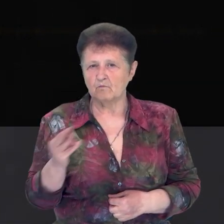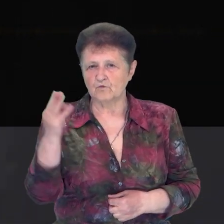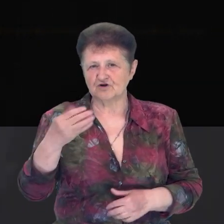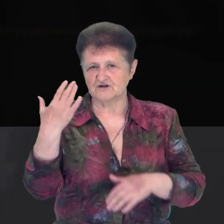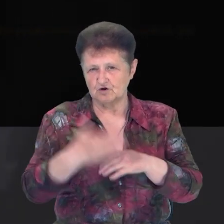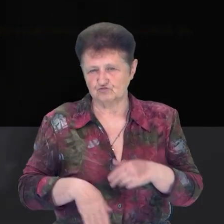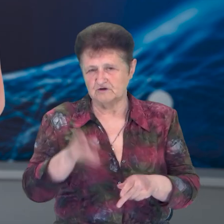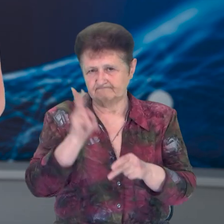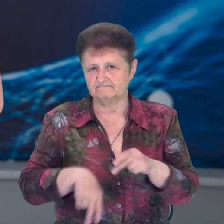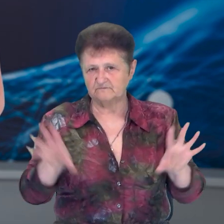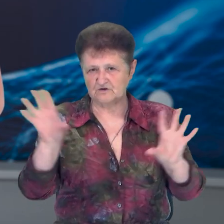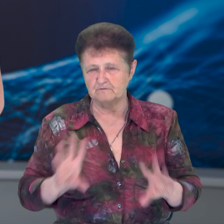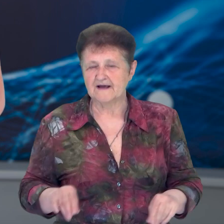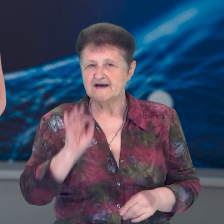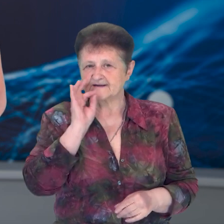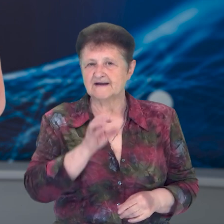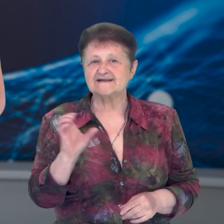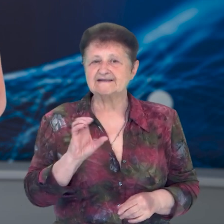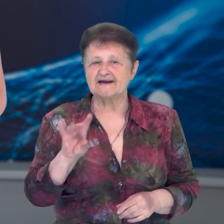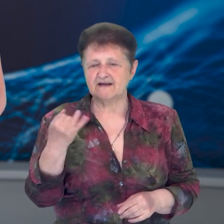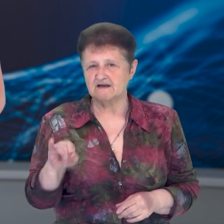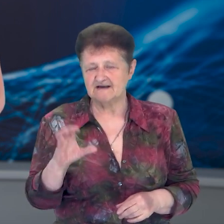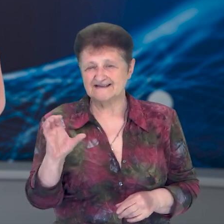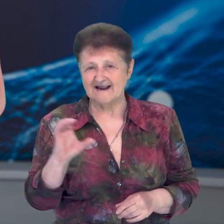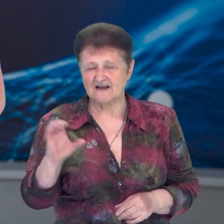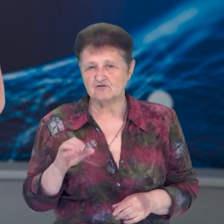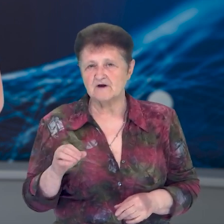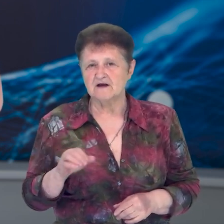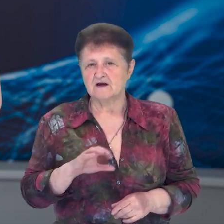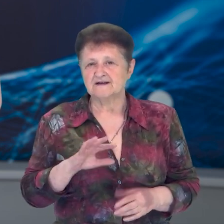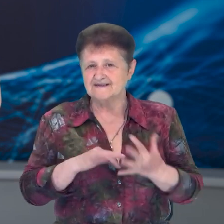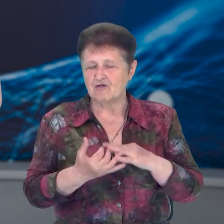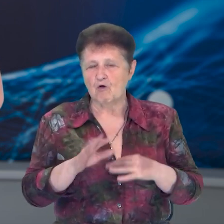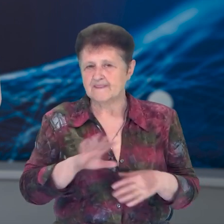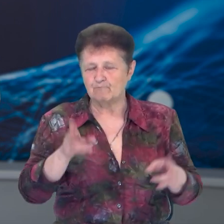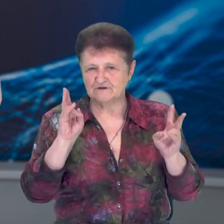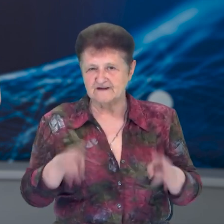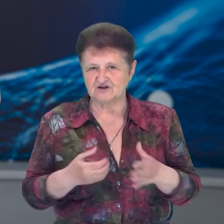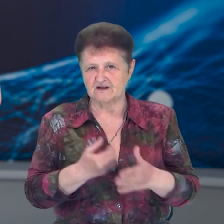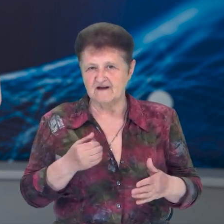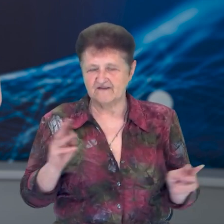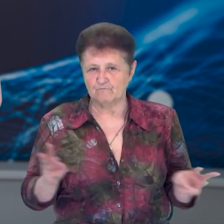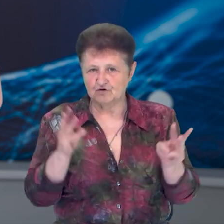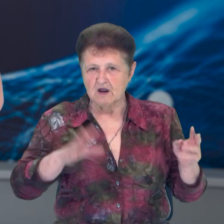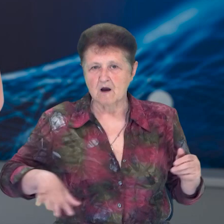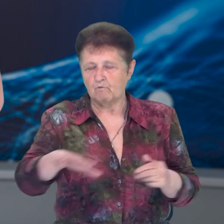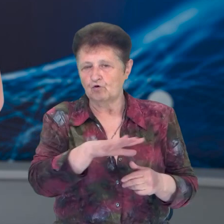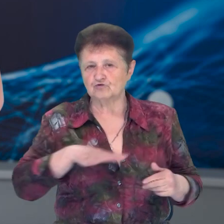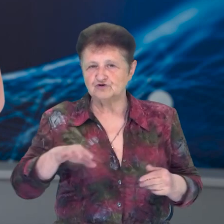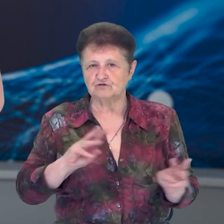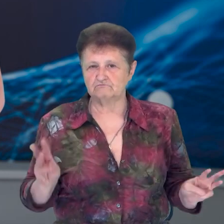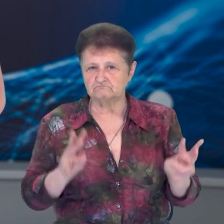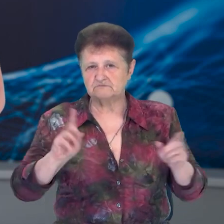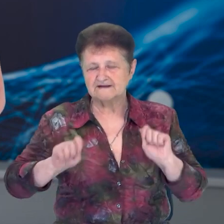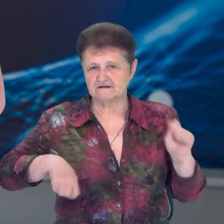вже зупинена. Як сказав Сергій Сергієнко, сели від пожежі не постраждали. Площу, пройдену вогнем, та завдані